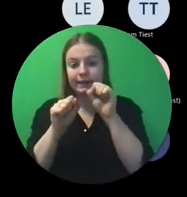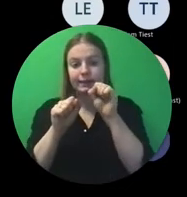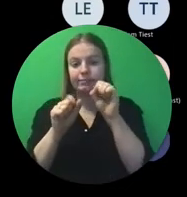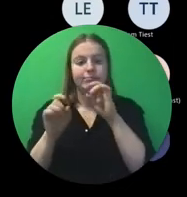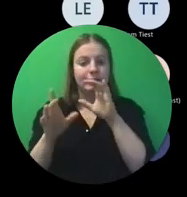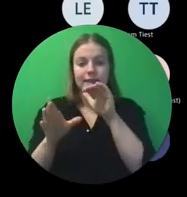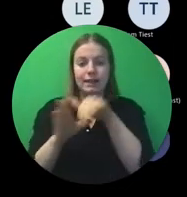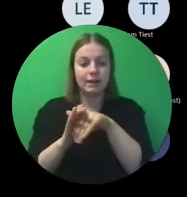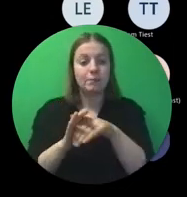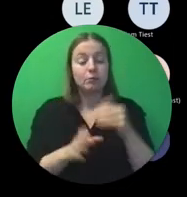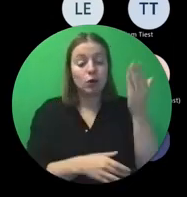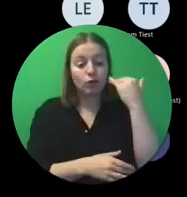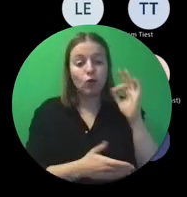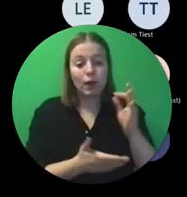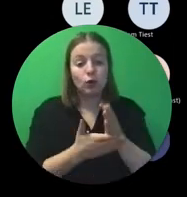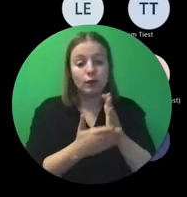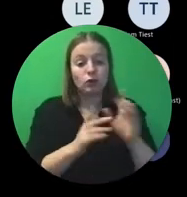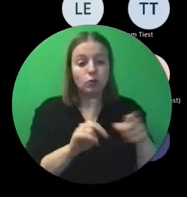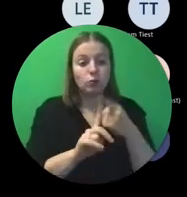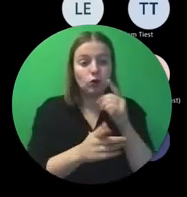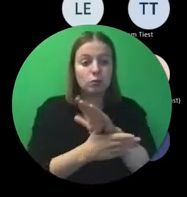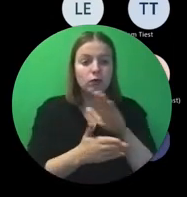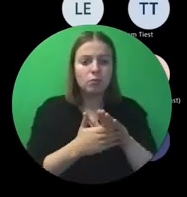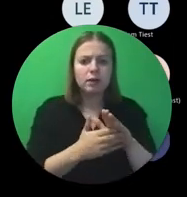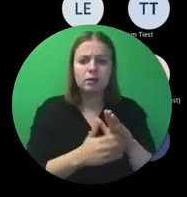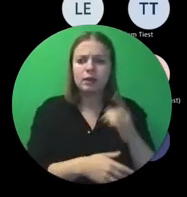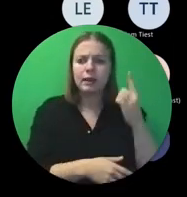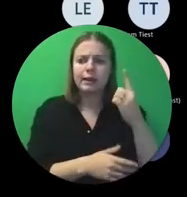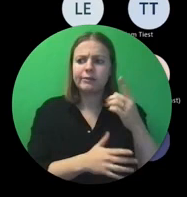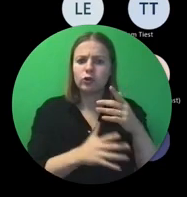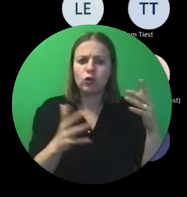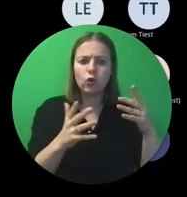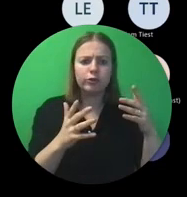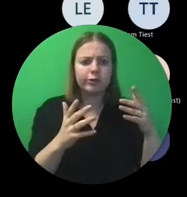In het verleden is het wel geweest dat er een faillissement van een grote toeroperator toeroperator.